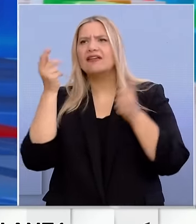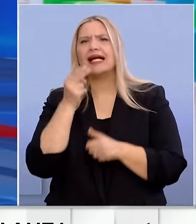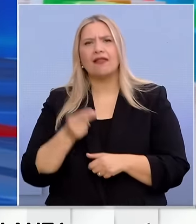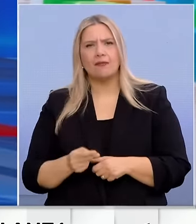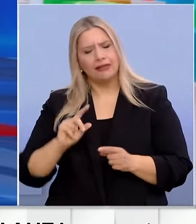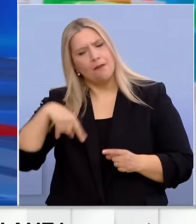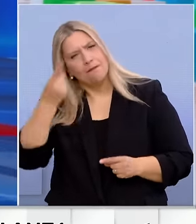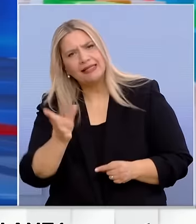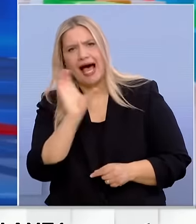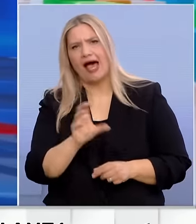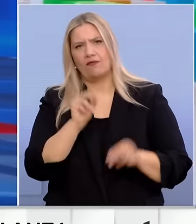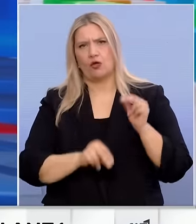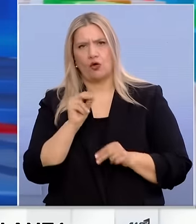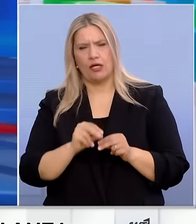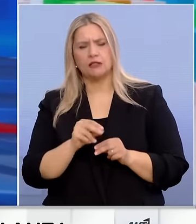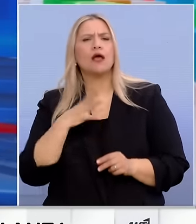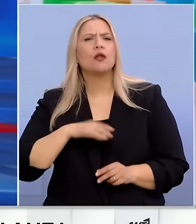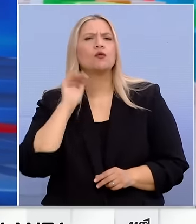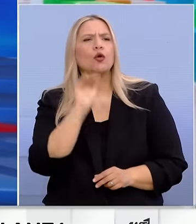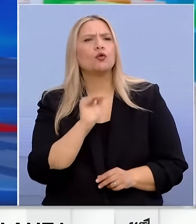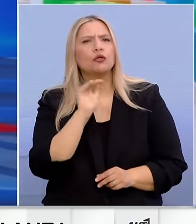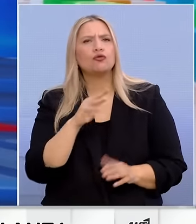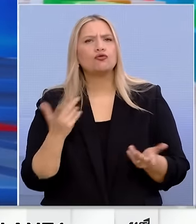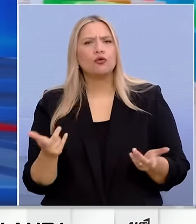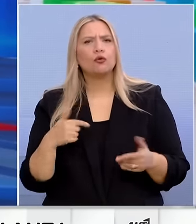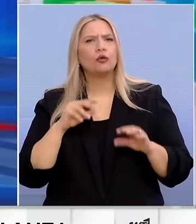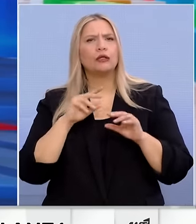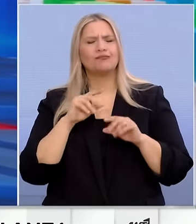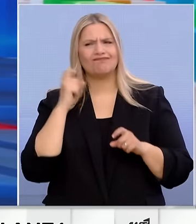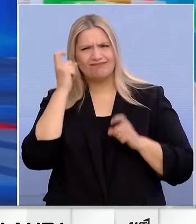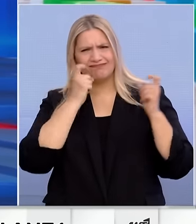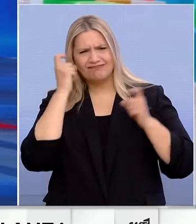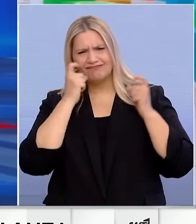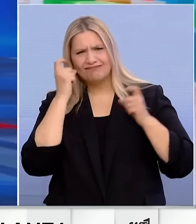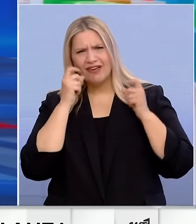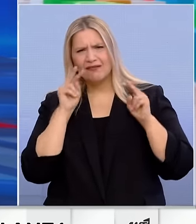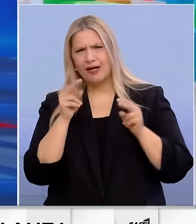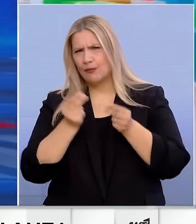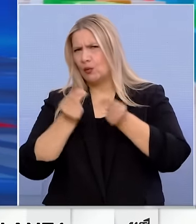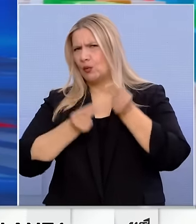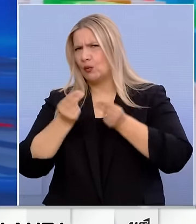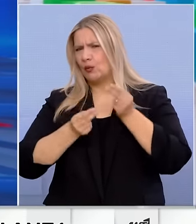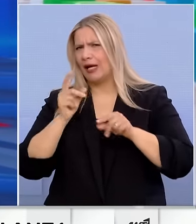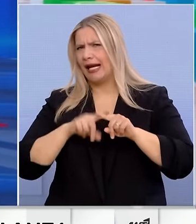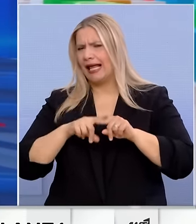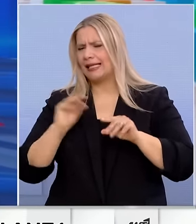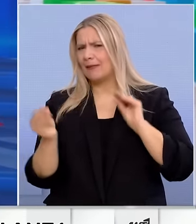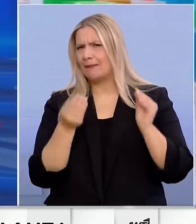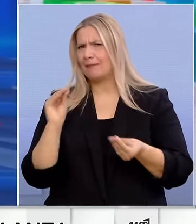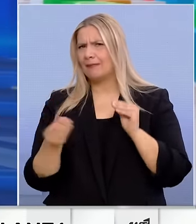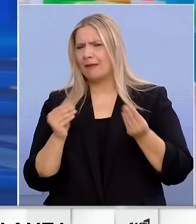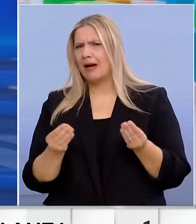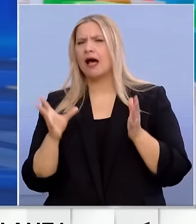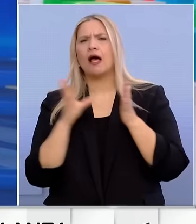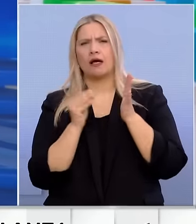ευρωεκλογές. Πείτε μου σας παρακαλώ, εδώ φαίνεται να μαζεύονται σύννεφα γύρω απ' την Ελλάδα. Μιλώ για τη